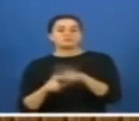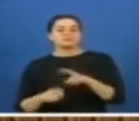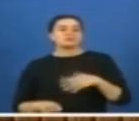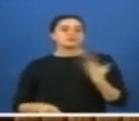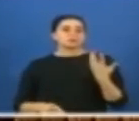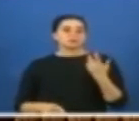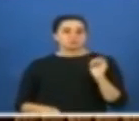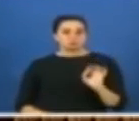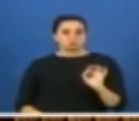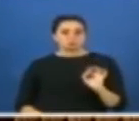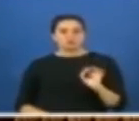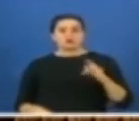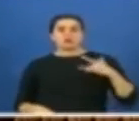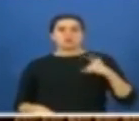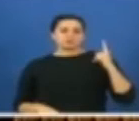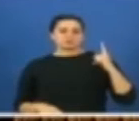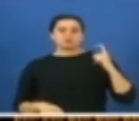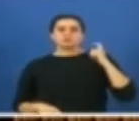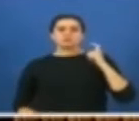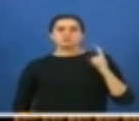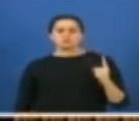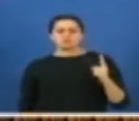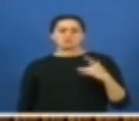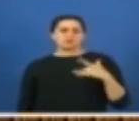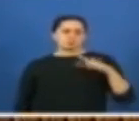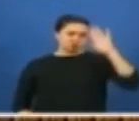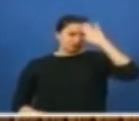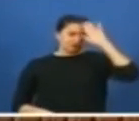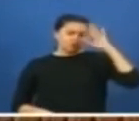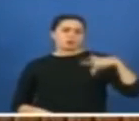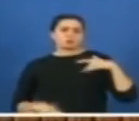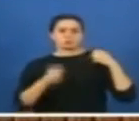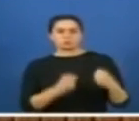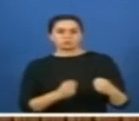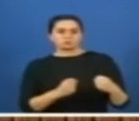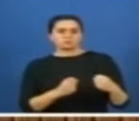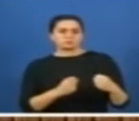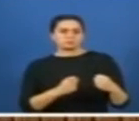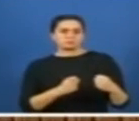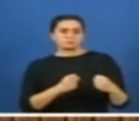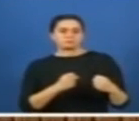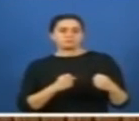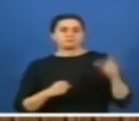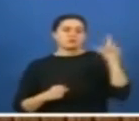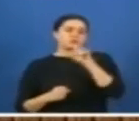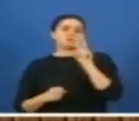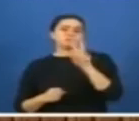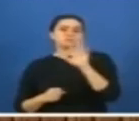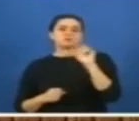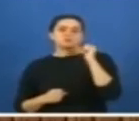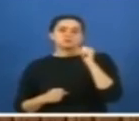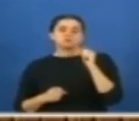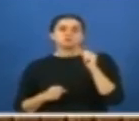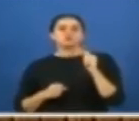Anadolu yakasında oturan bir kişiyi düşünün. İstanbul Anadolu yakasında oturuyor. Ayın yirmi beş günü